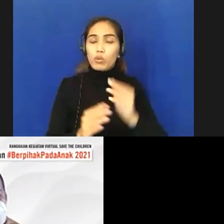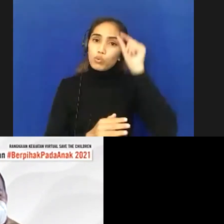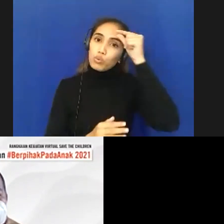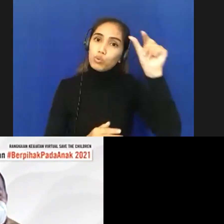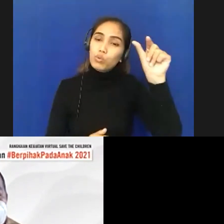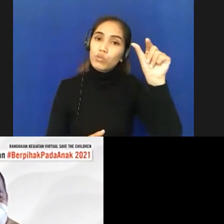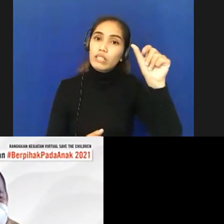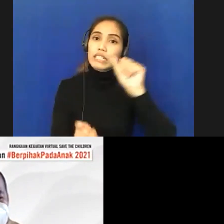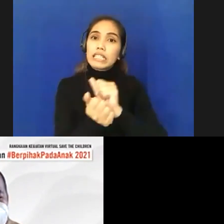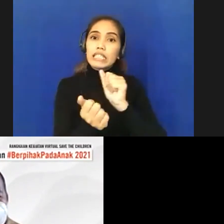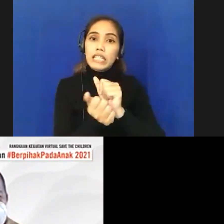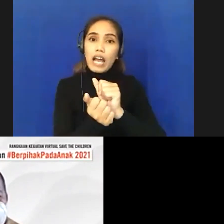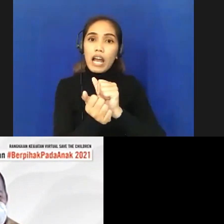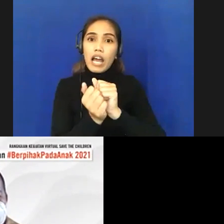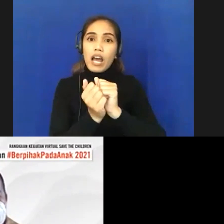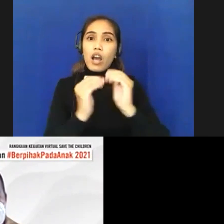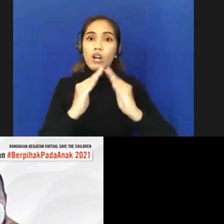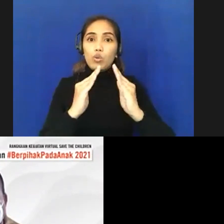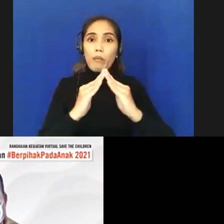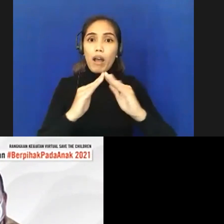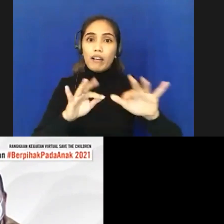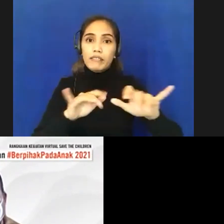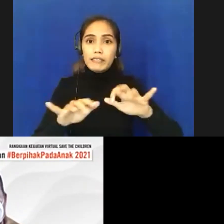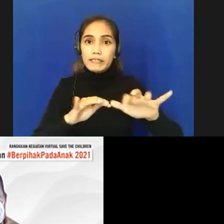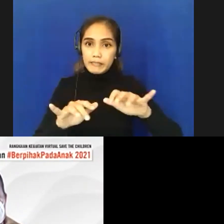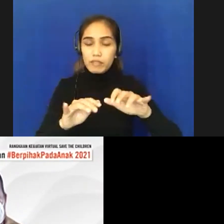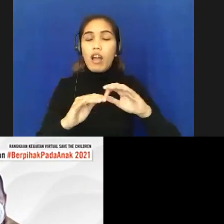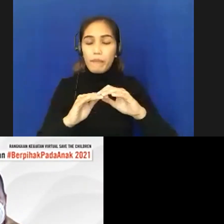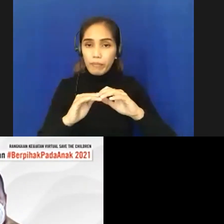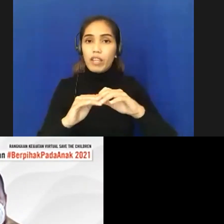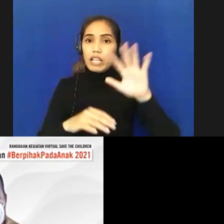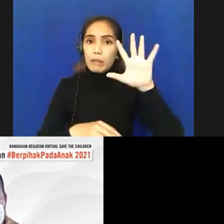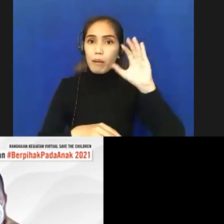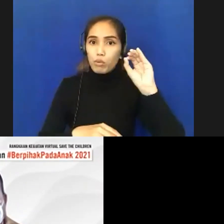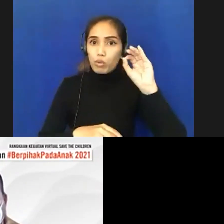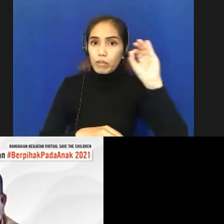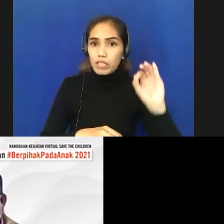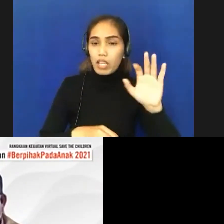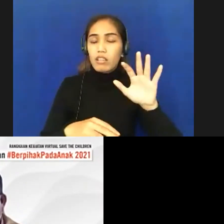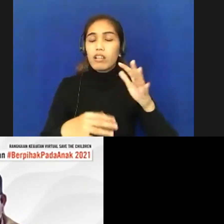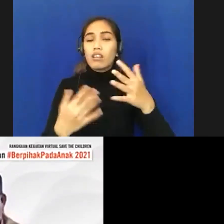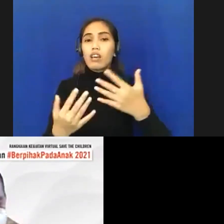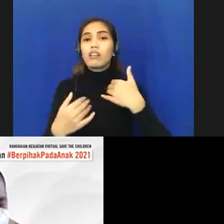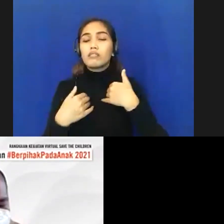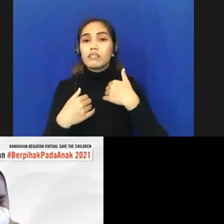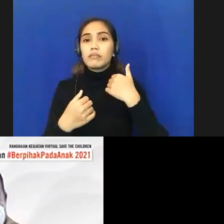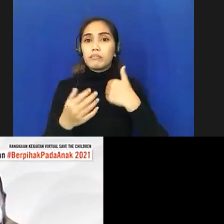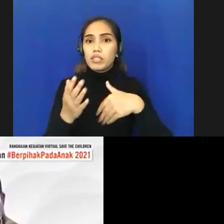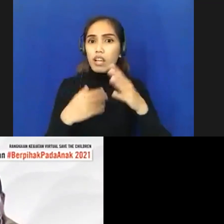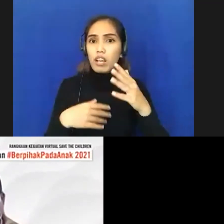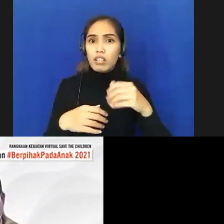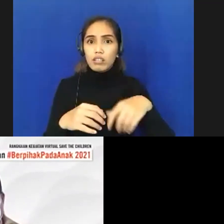bekerja dari rumah yaitu 50% bekerja di rumah dan bahkan sudah keluar